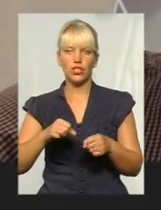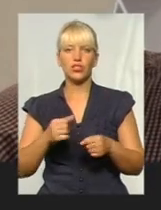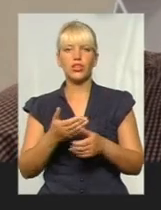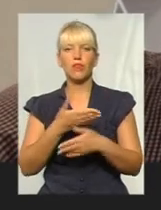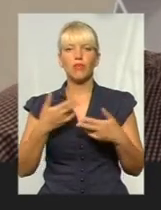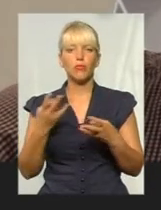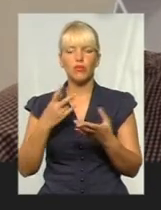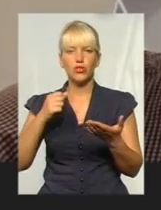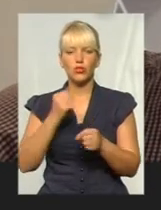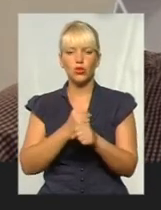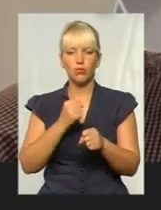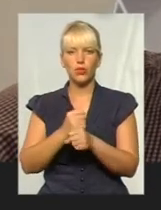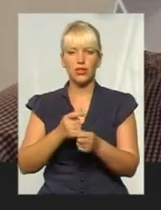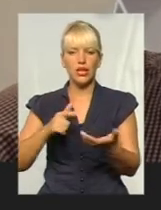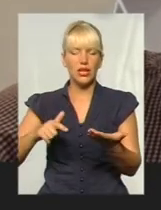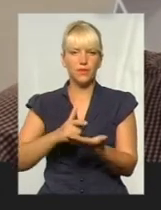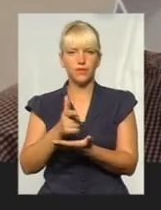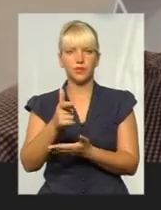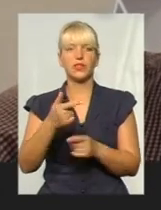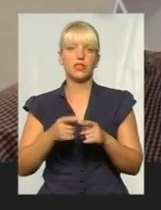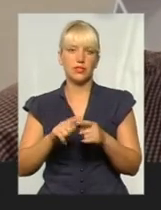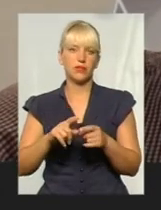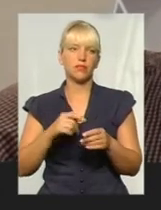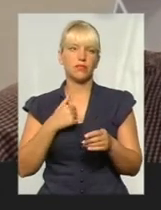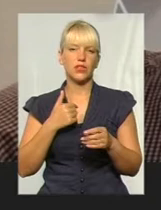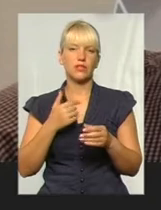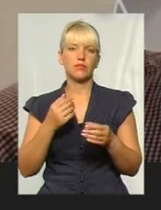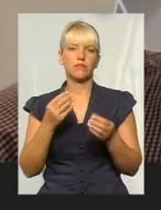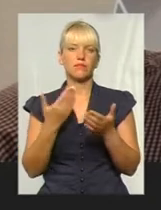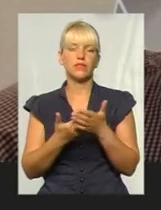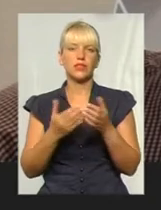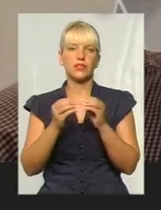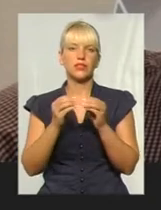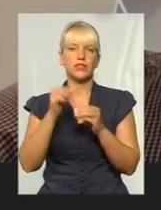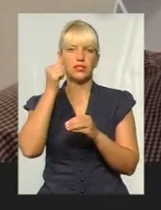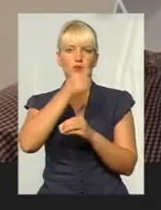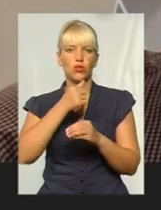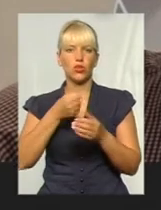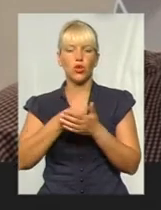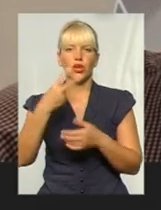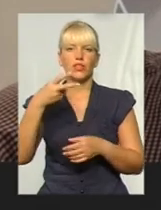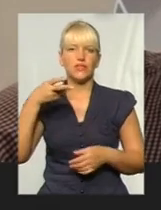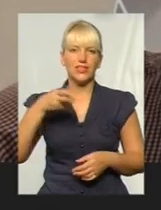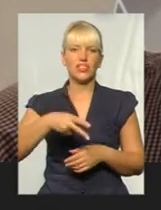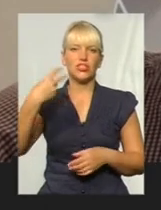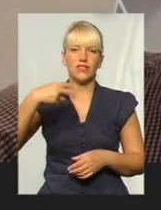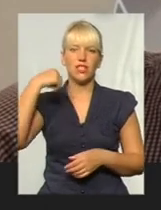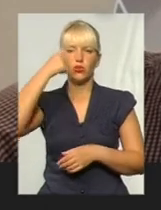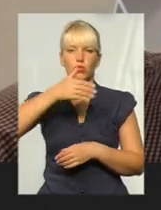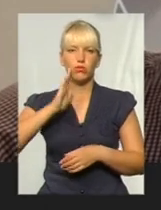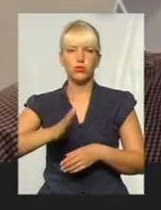на цей кістер ми відберли 10 років. У нас до 2020 року має бути